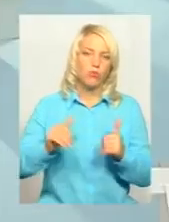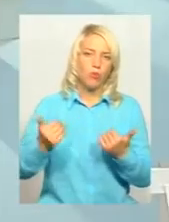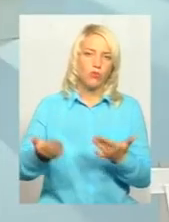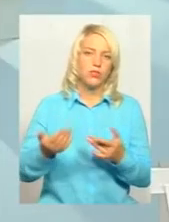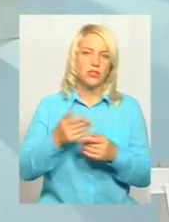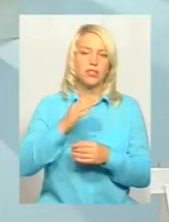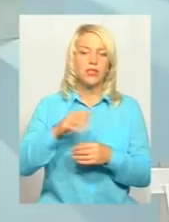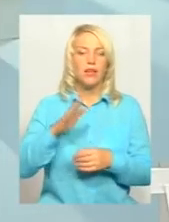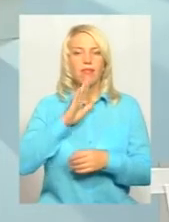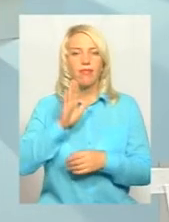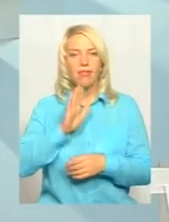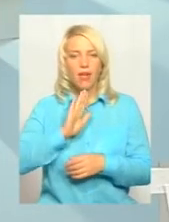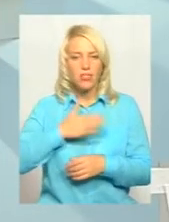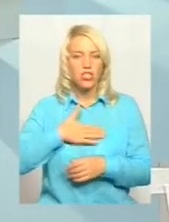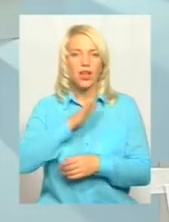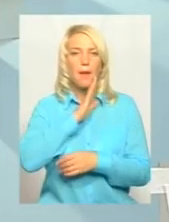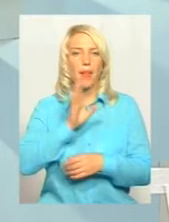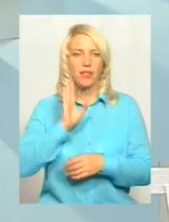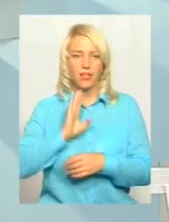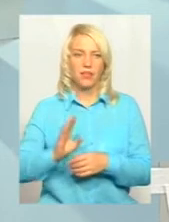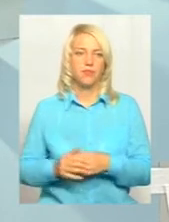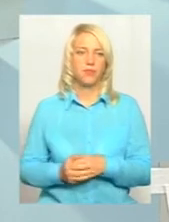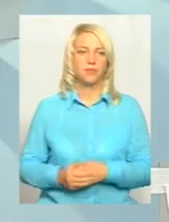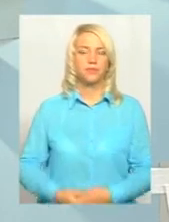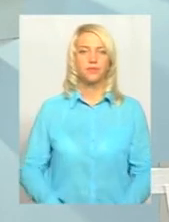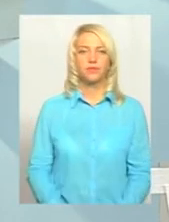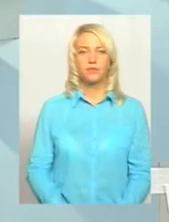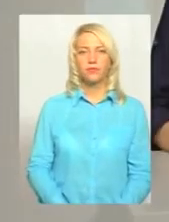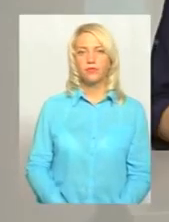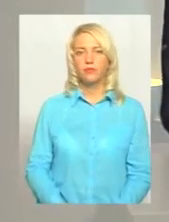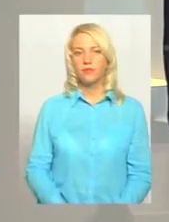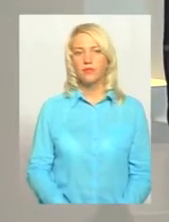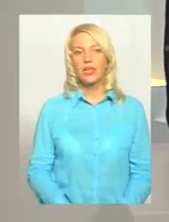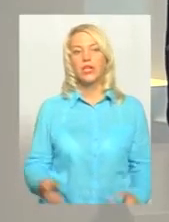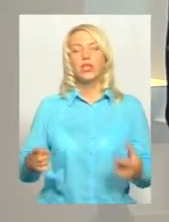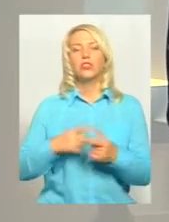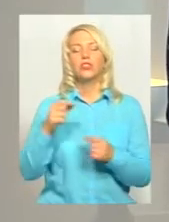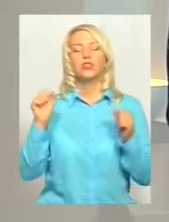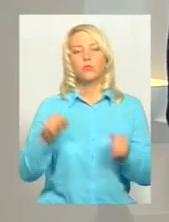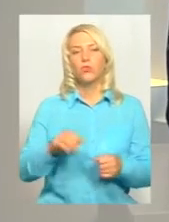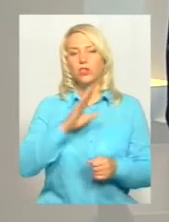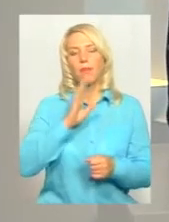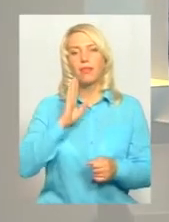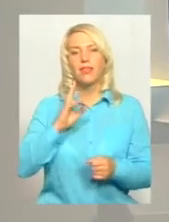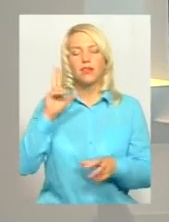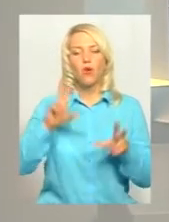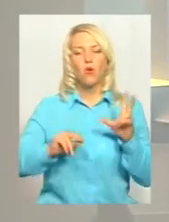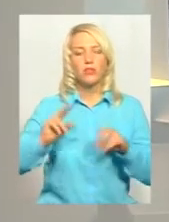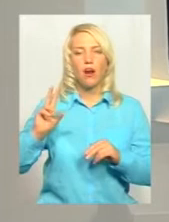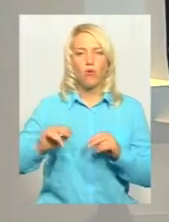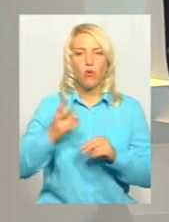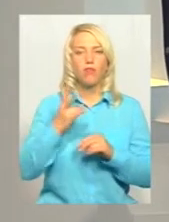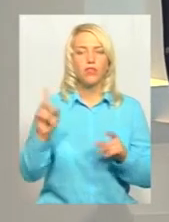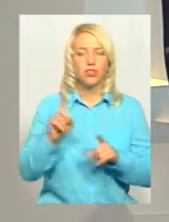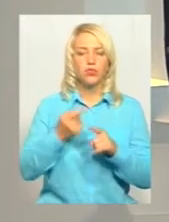матерів. Це ми будемо загальнувати, такі пропозиції давати на Мінсус-політики. Чи зможуть матері розраховувати, що дійсно ці